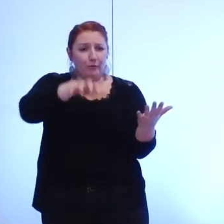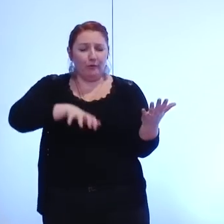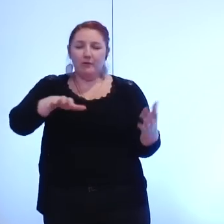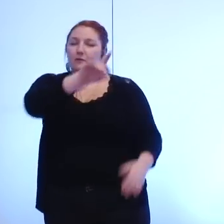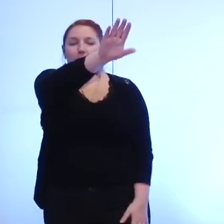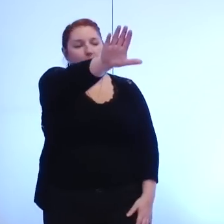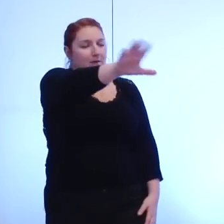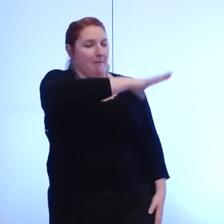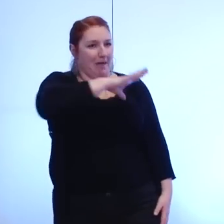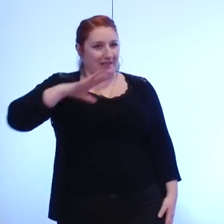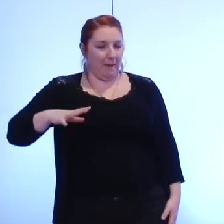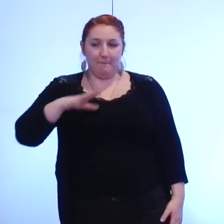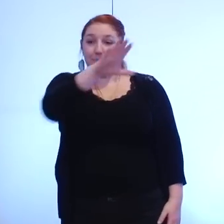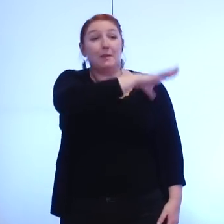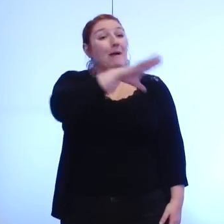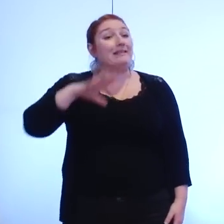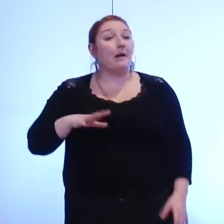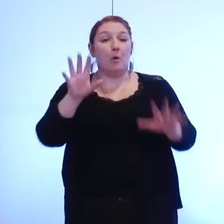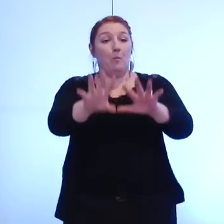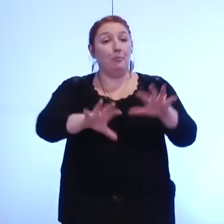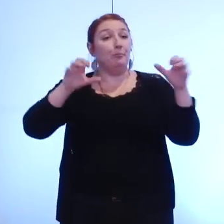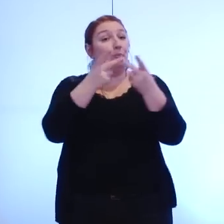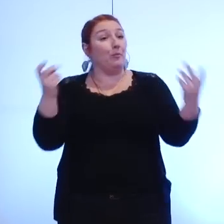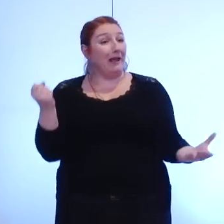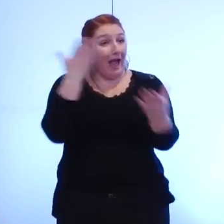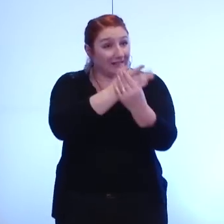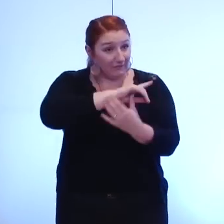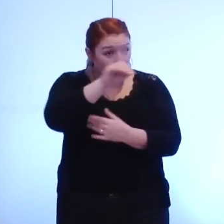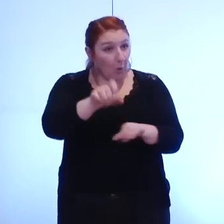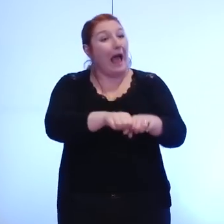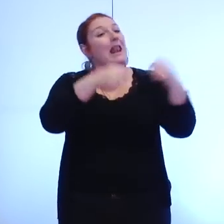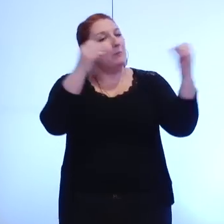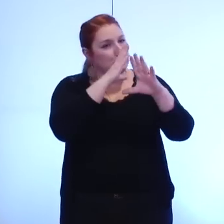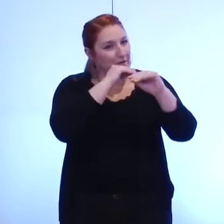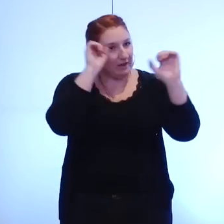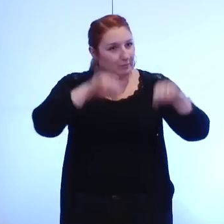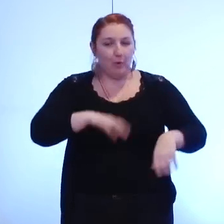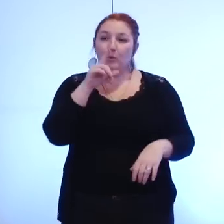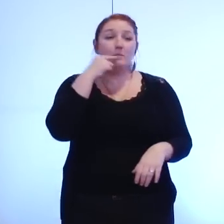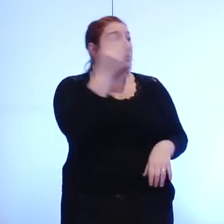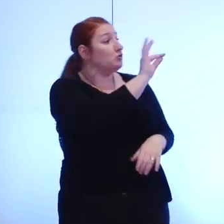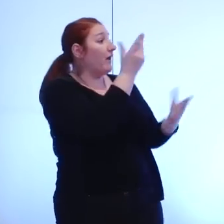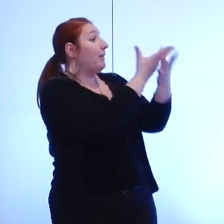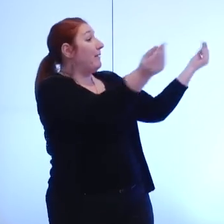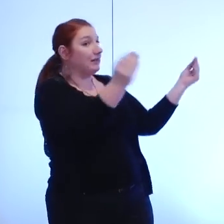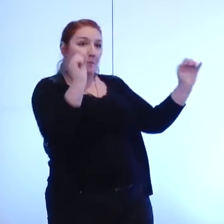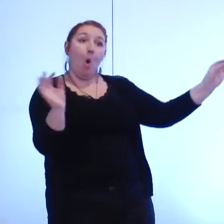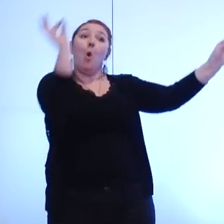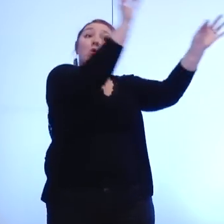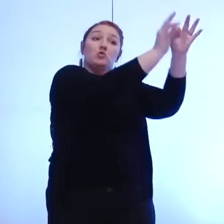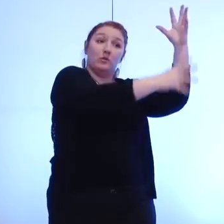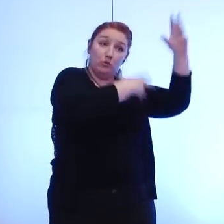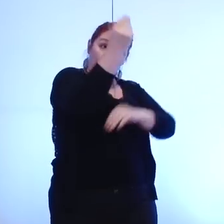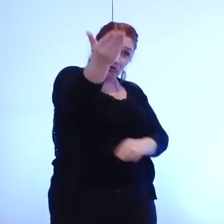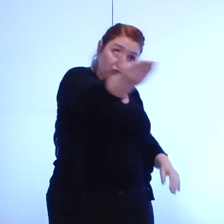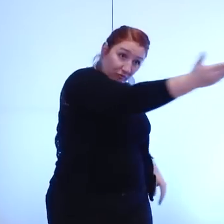madame je il n'y a pas d'intervention depuis le public nous pourrons discuter de tout cela à la pause et bien à ce moment là vous pouvez rejoindre à l'extérieur je